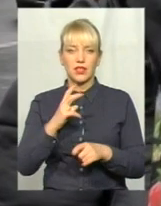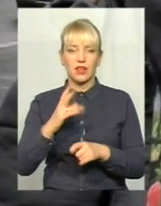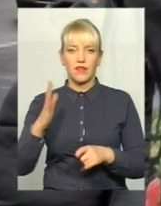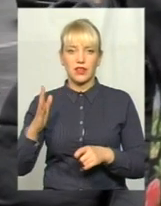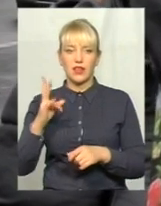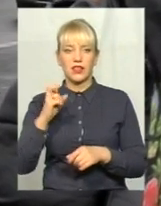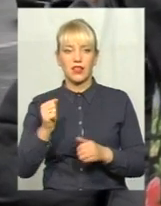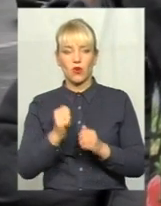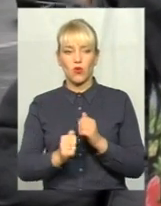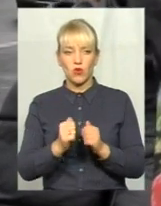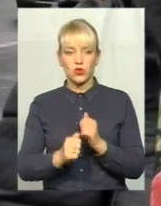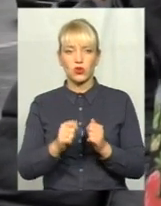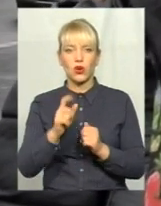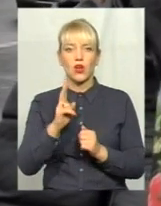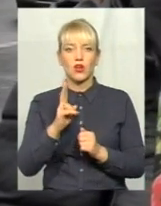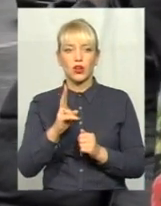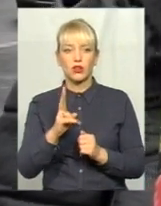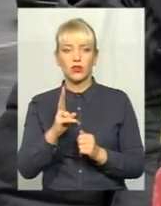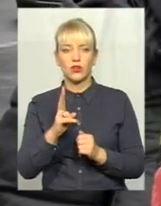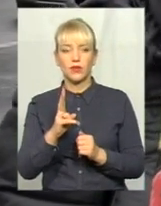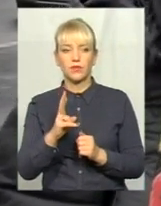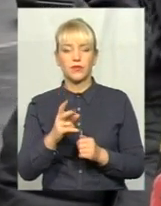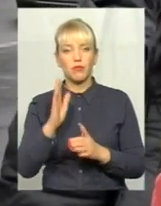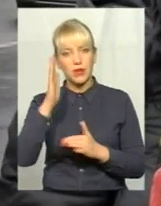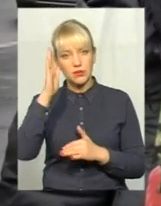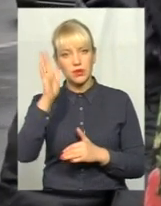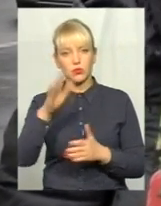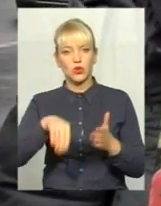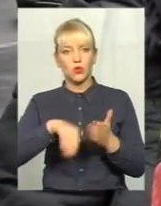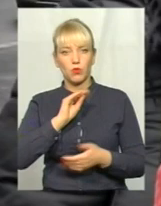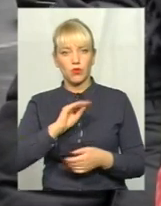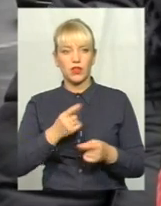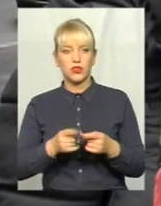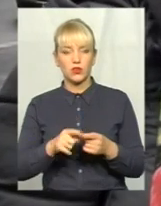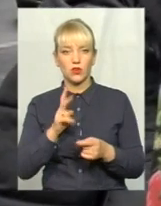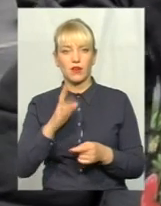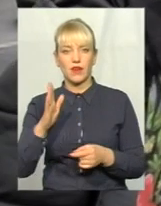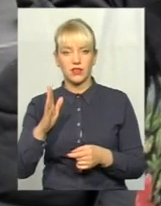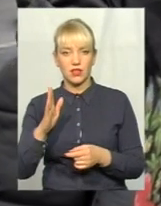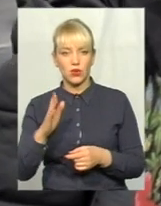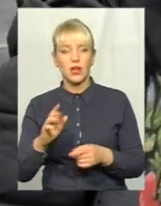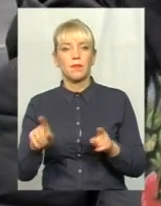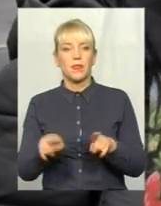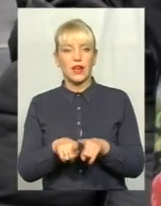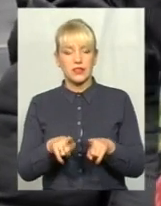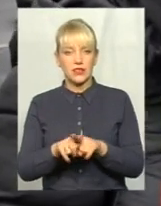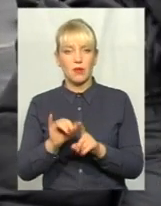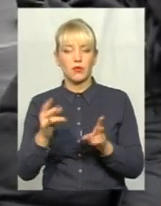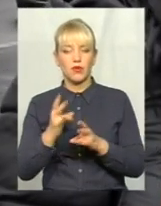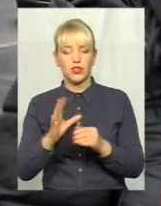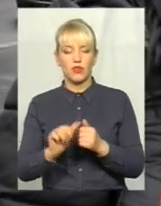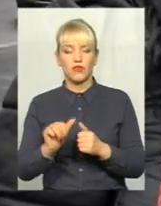на кожного мешканця, який в перспективі буде купувати цю квартиру. Так само має